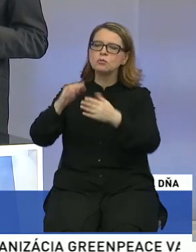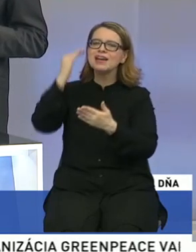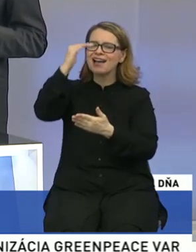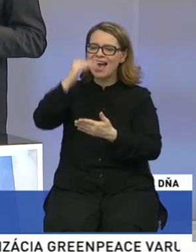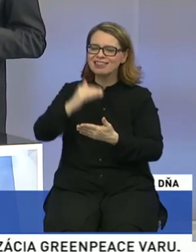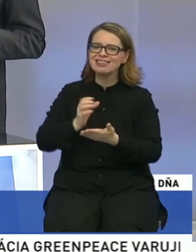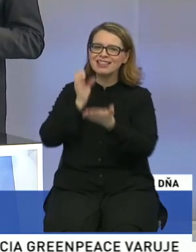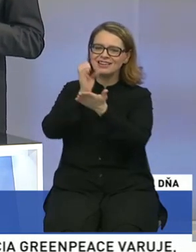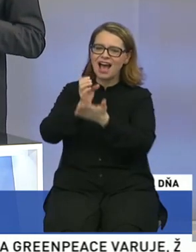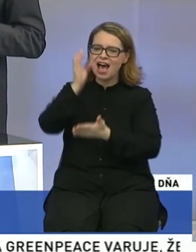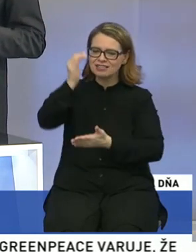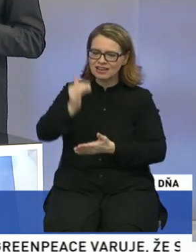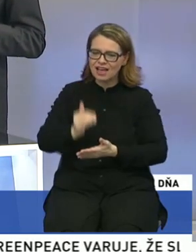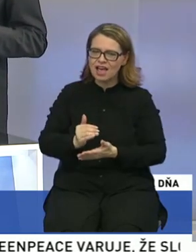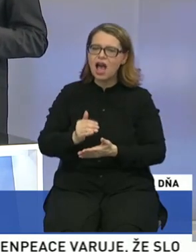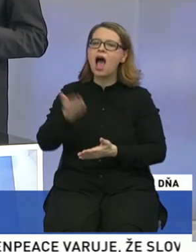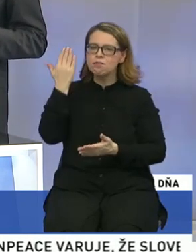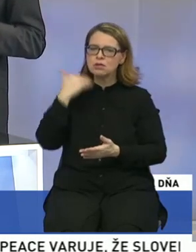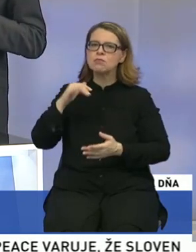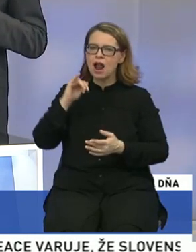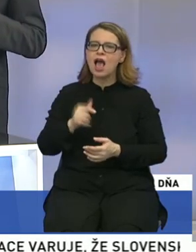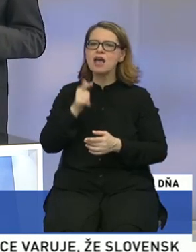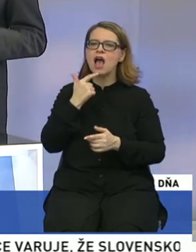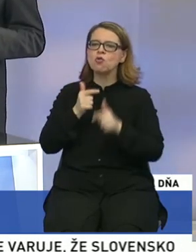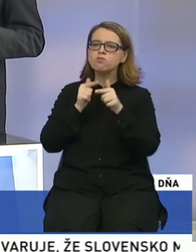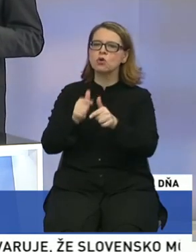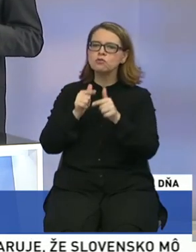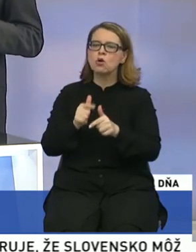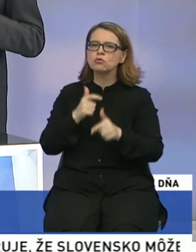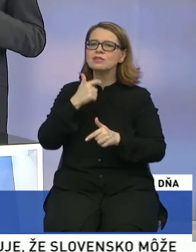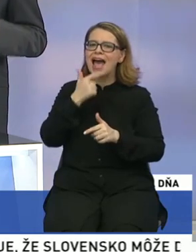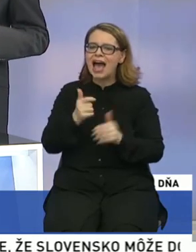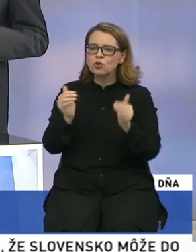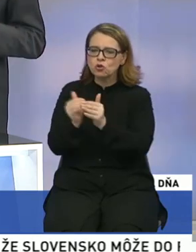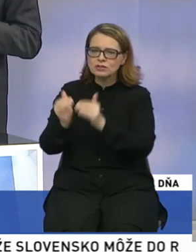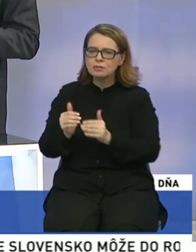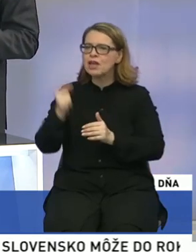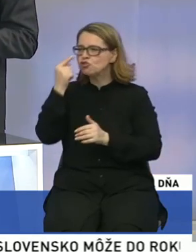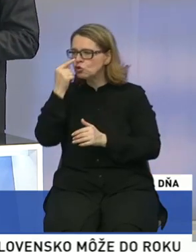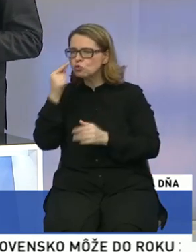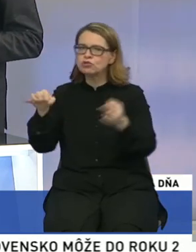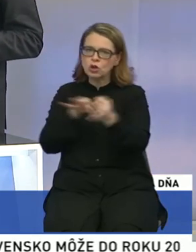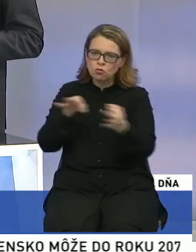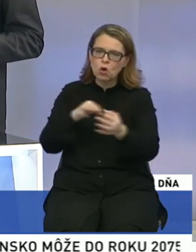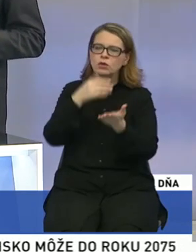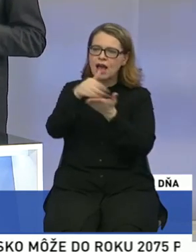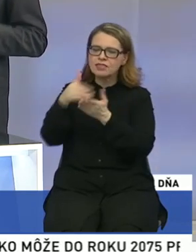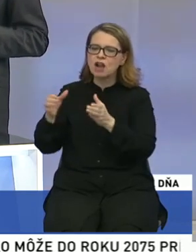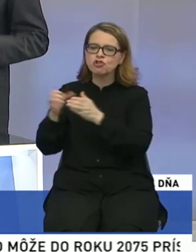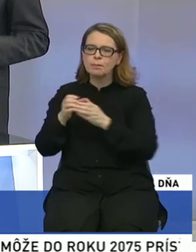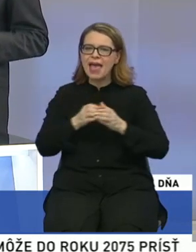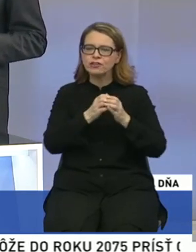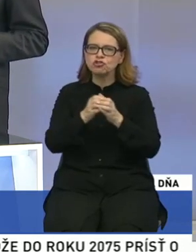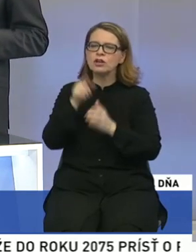MKDA, aby mal aj prvky podpory národnostných menšin, teda Rusinov, Rómov a ďalších menšin. Vy ste